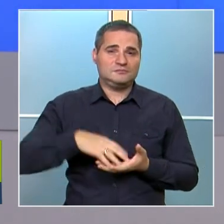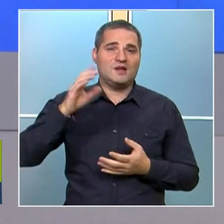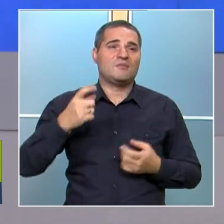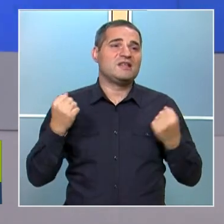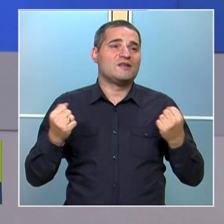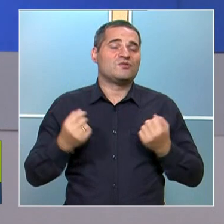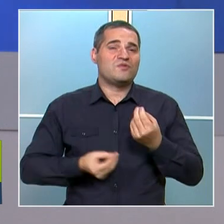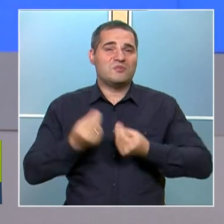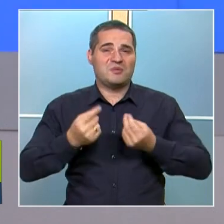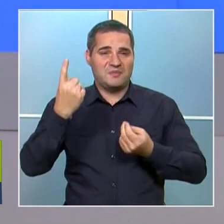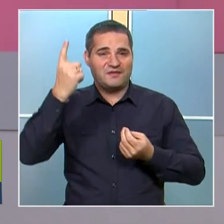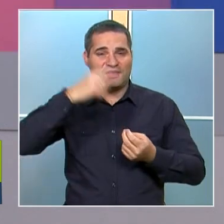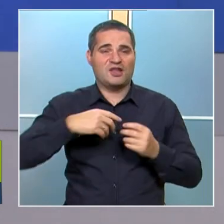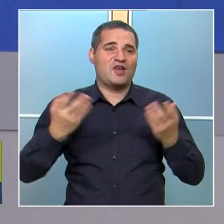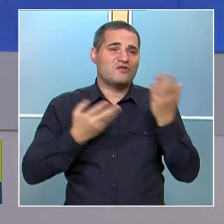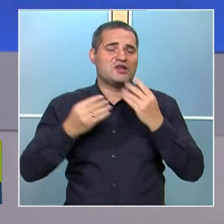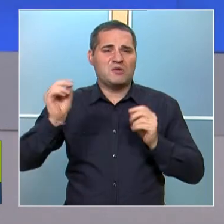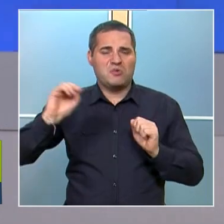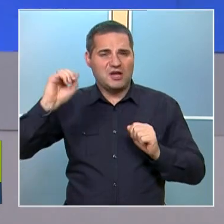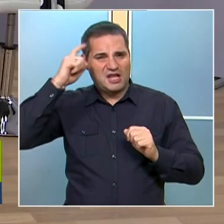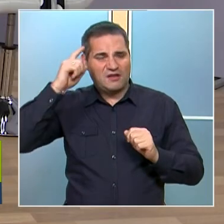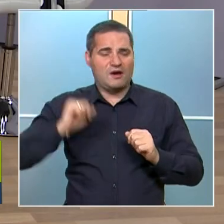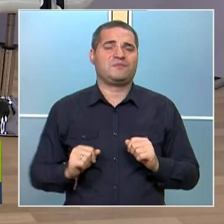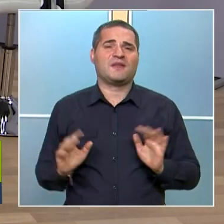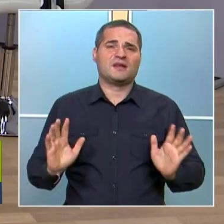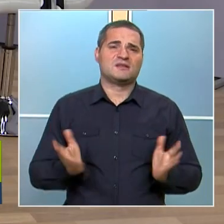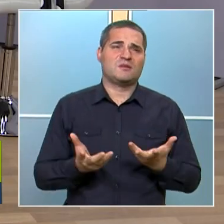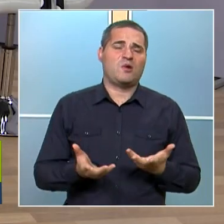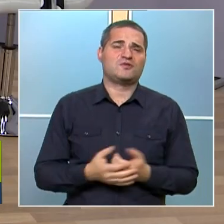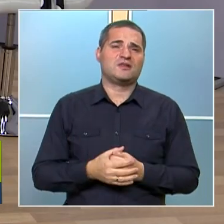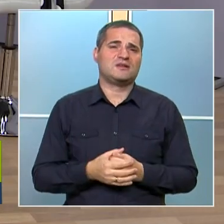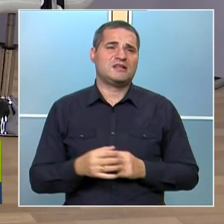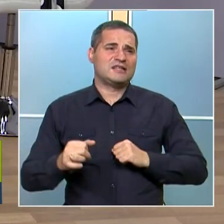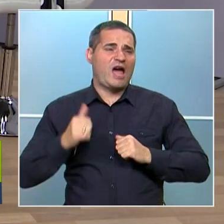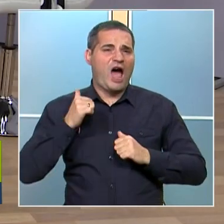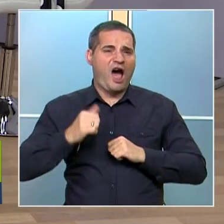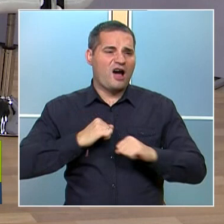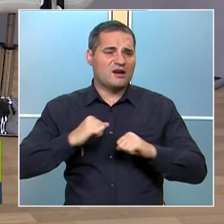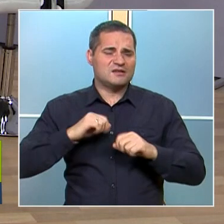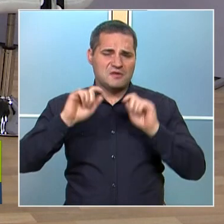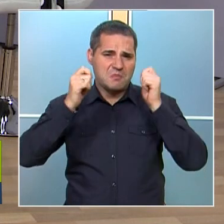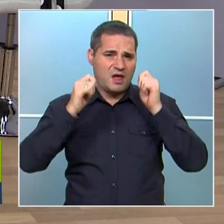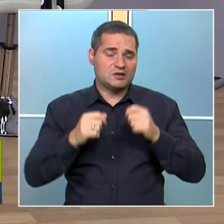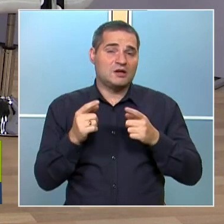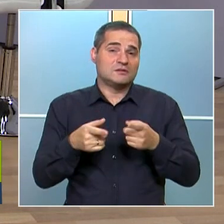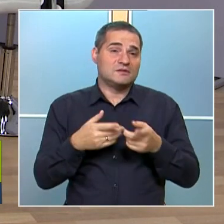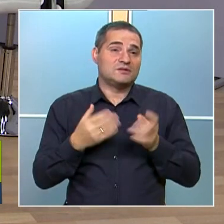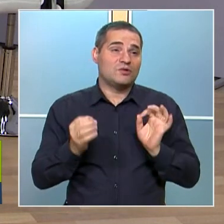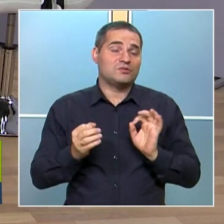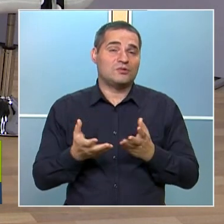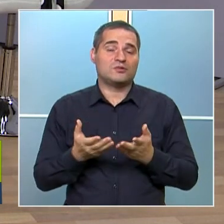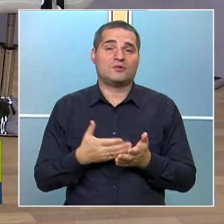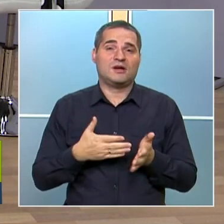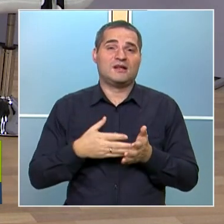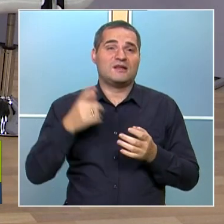здравословни проблеми. Първите дни в училище. Боли ги глава. Започват да бъдат агресивни. Плачат. И това е точно реакцията